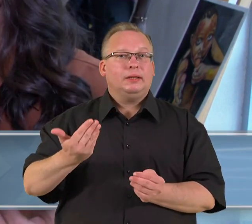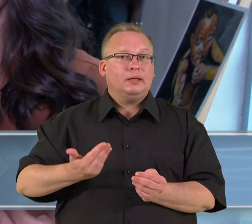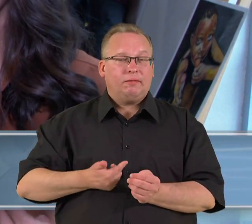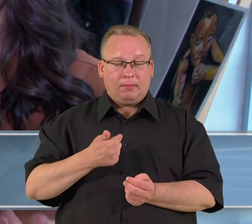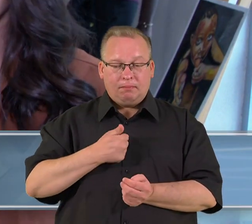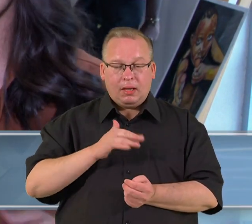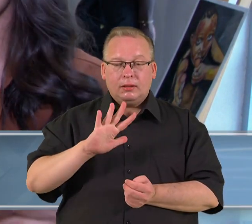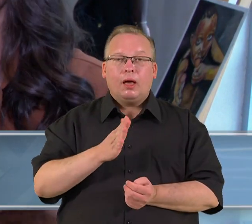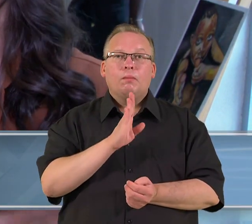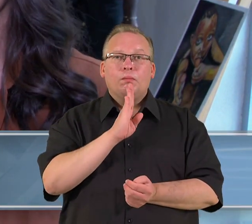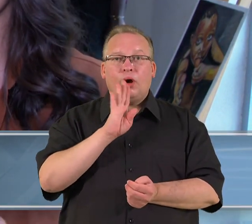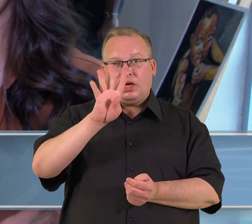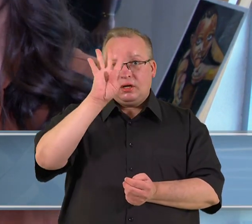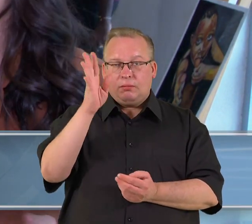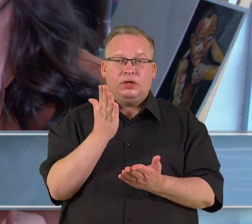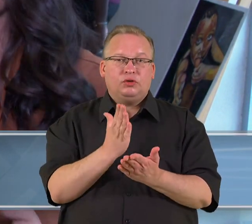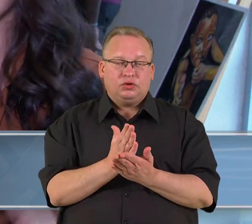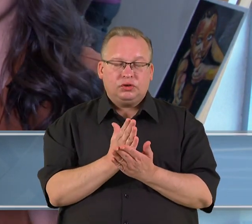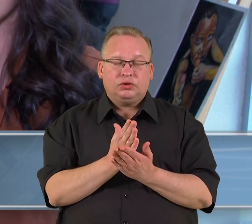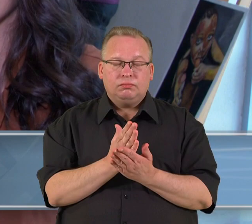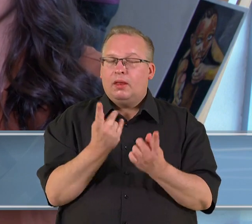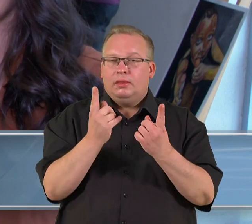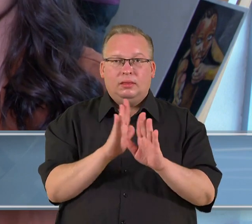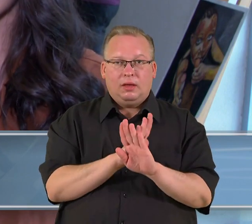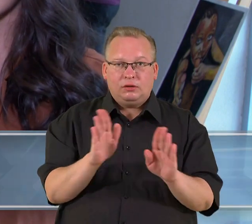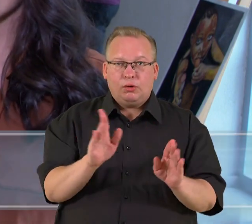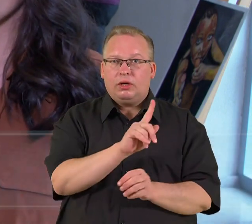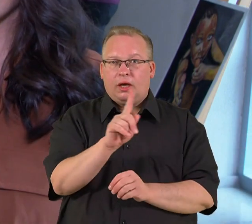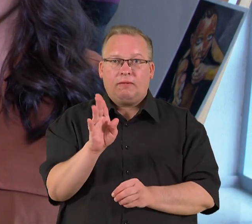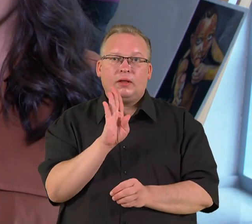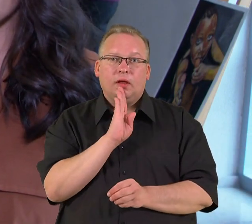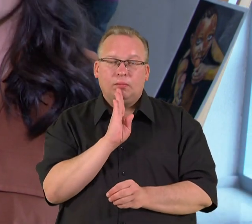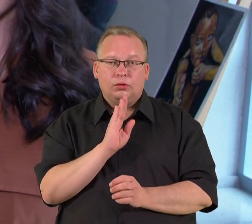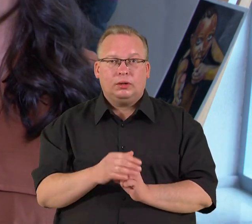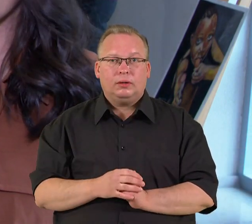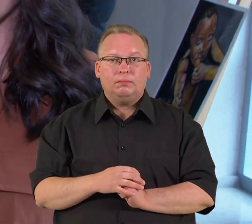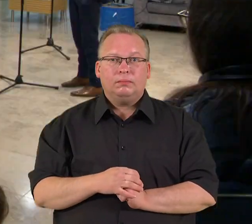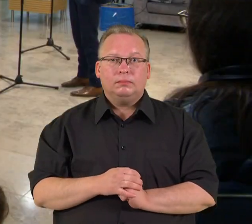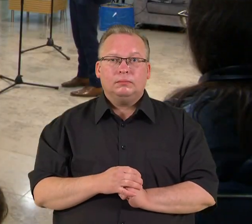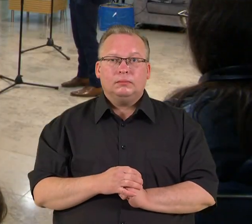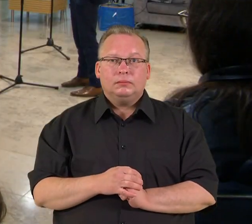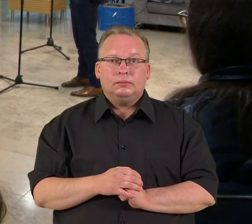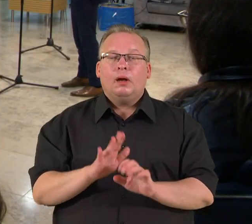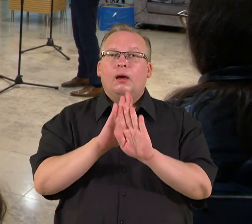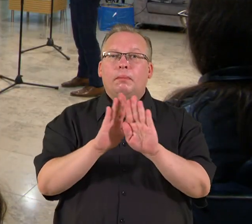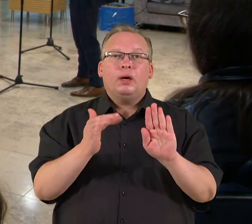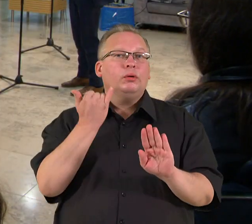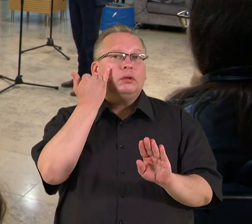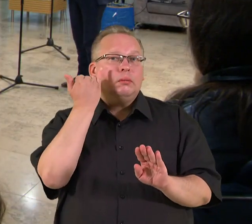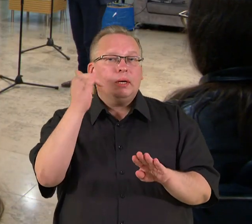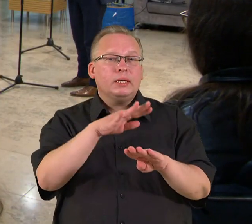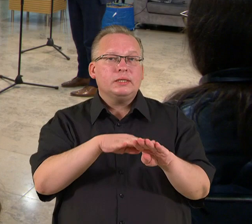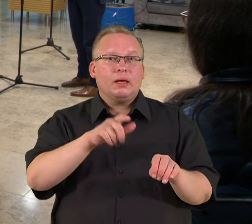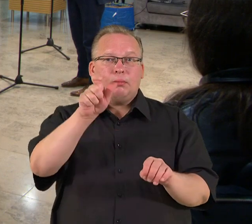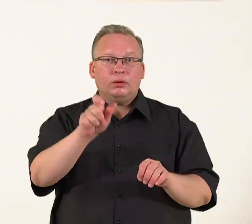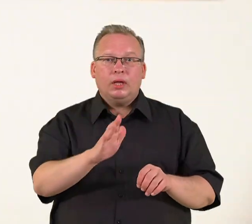kaip moteriai įrake yra tikrai nesaugus. Ir ne tik man, kiekvienai moteriai. Parodos inicijatoriaus Seimo